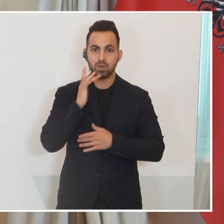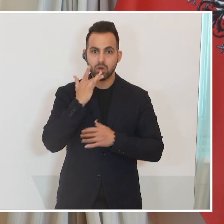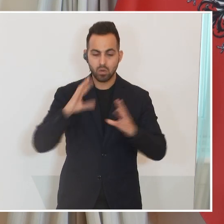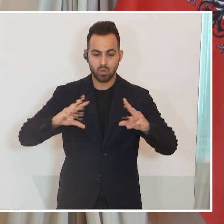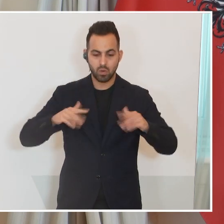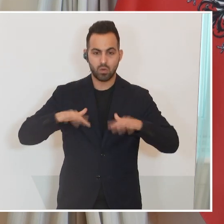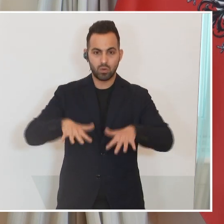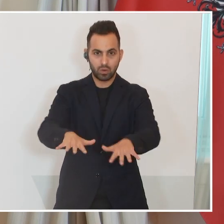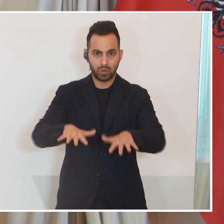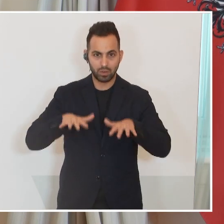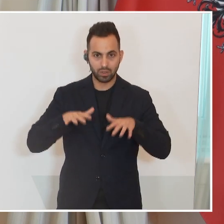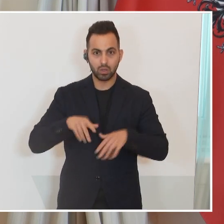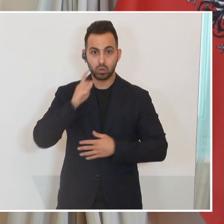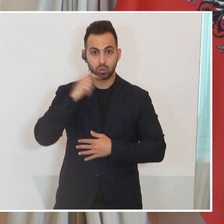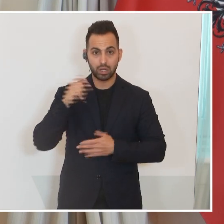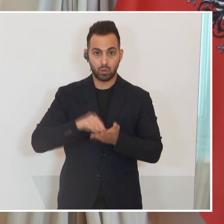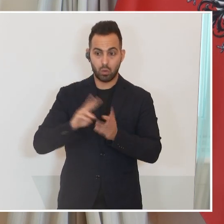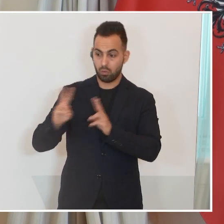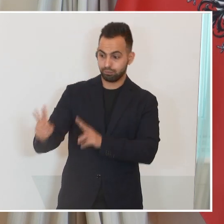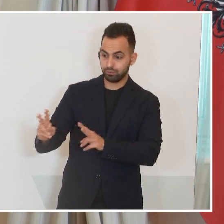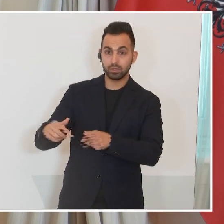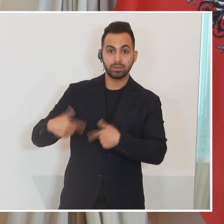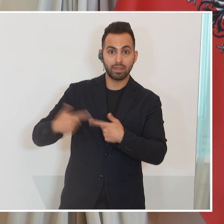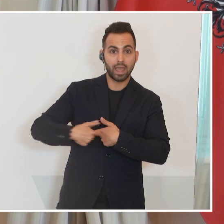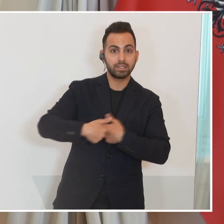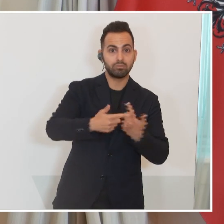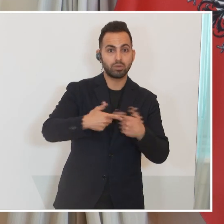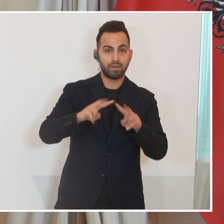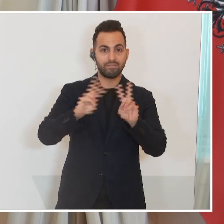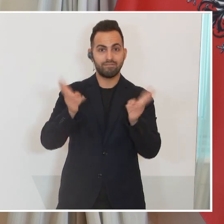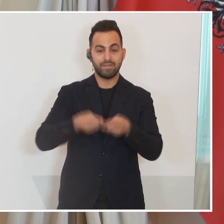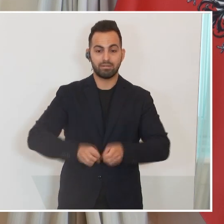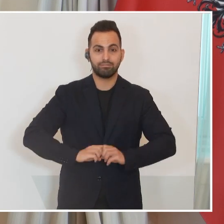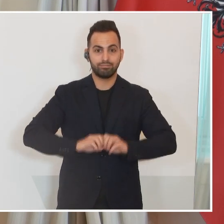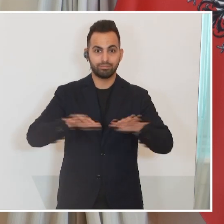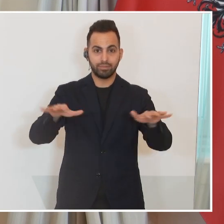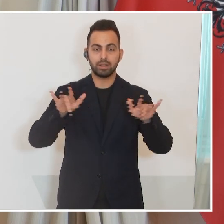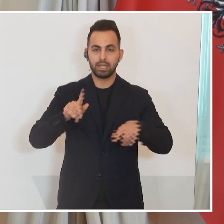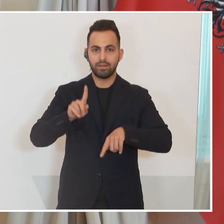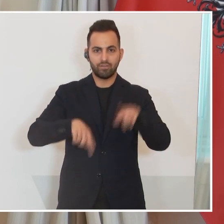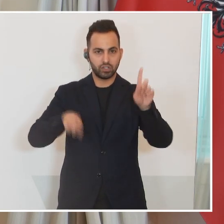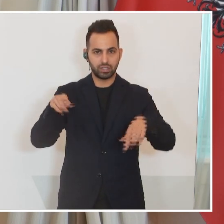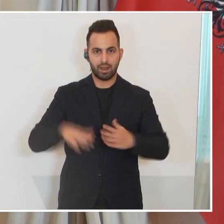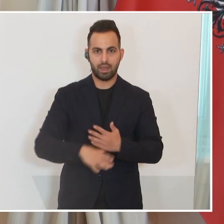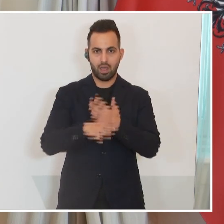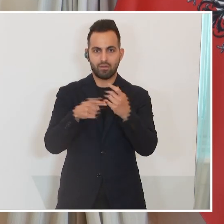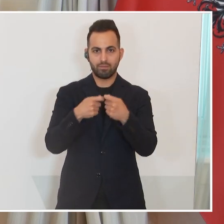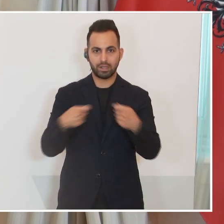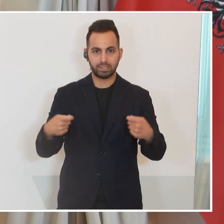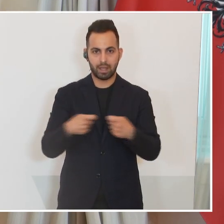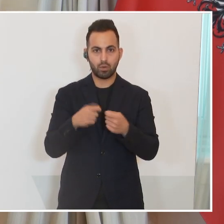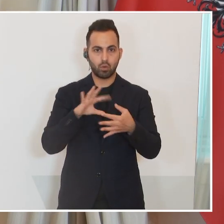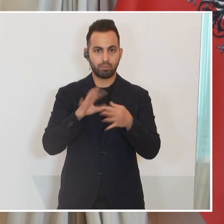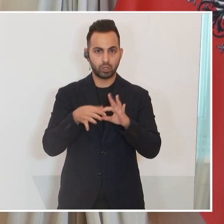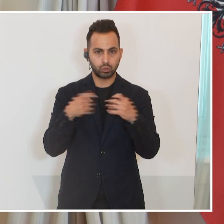direkt exportiert werden müssen, um die Welt zu ernähren. Hier gibt es eine Kombination aus verschiedenen Hilfsmaßnahmen von Seiten der UNO,